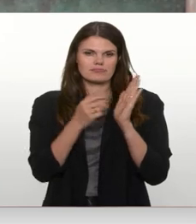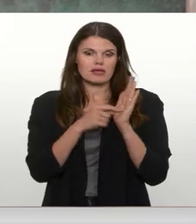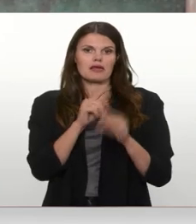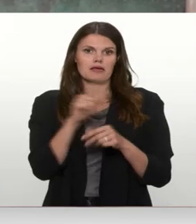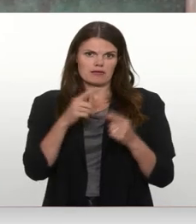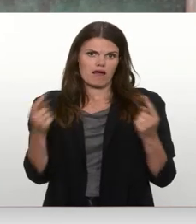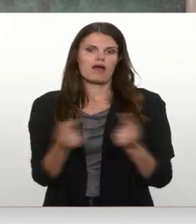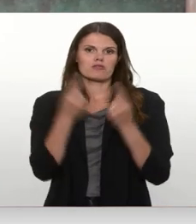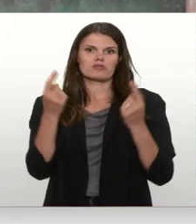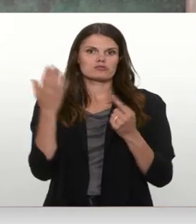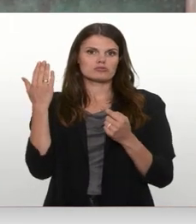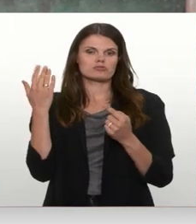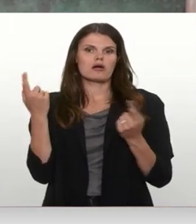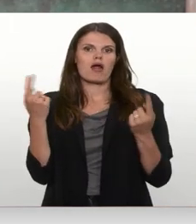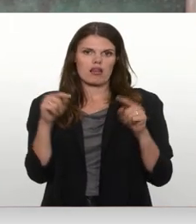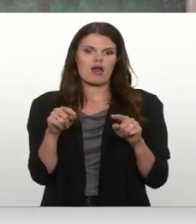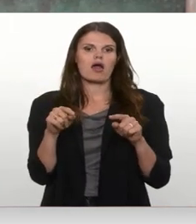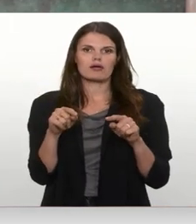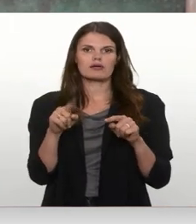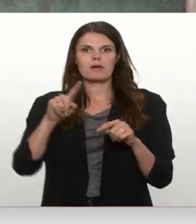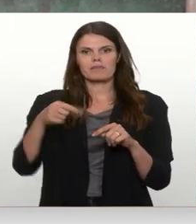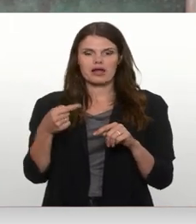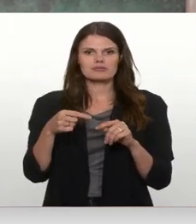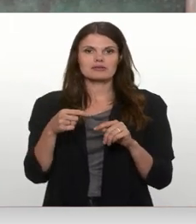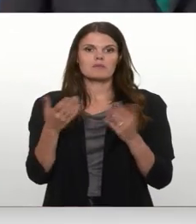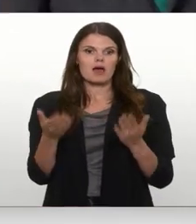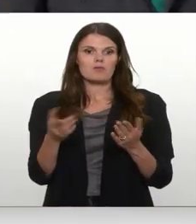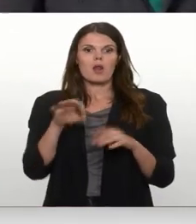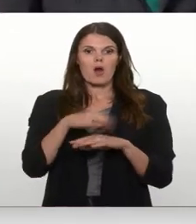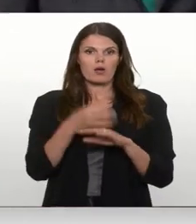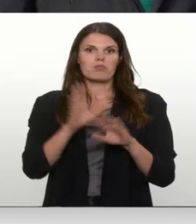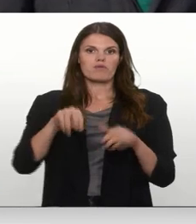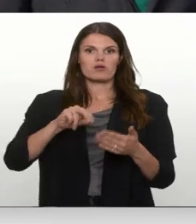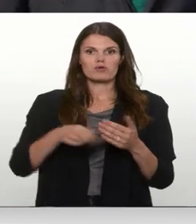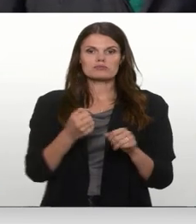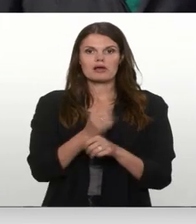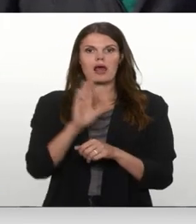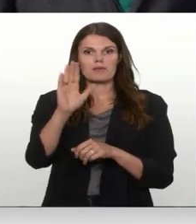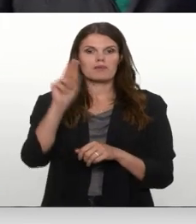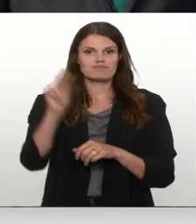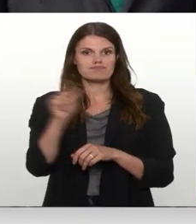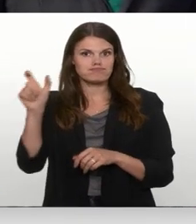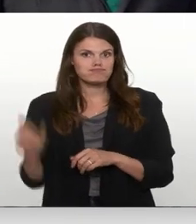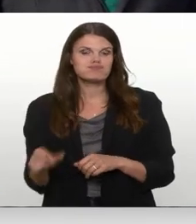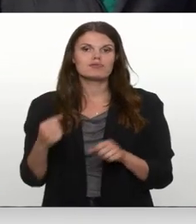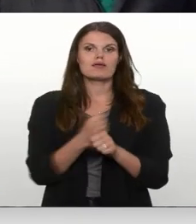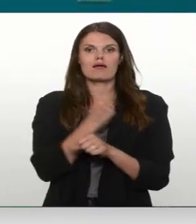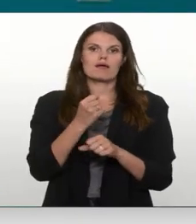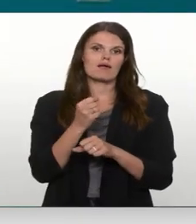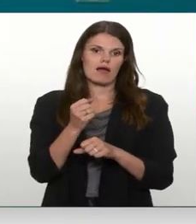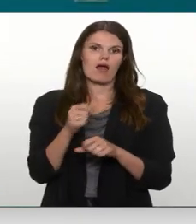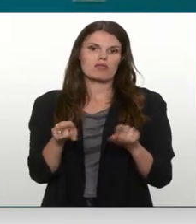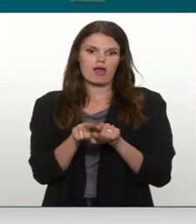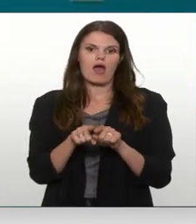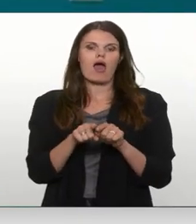atbilstošs tā laikā prasībām, respektīvi to laulību var noslēgt gan pie garīdznieka, gan arī